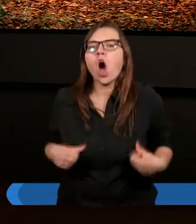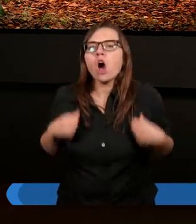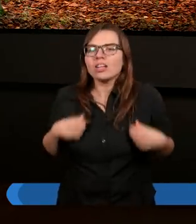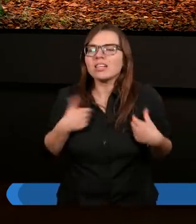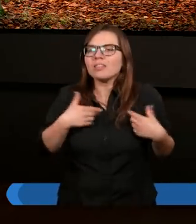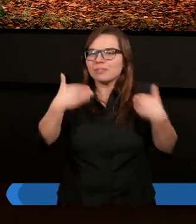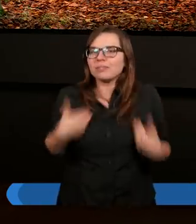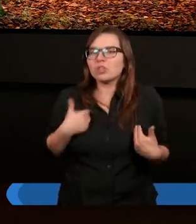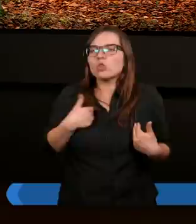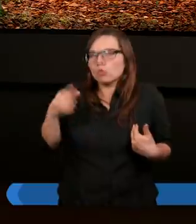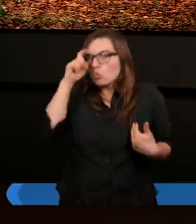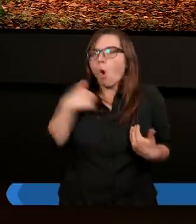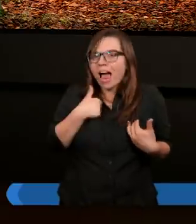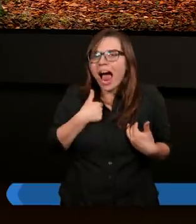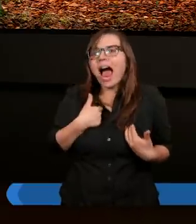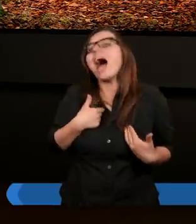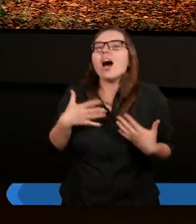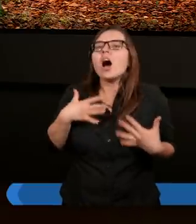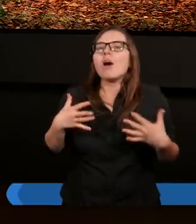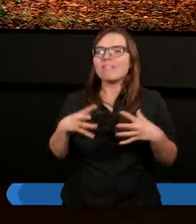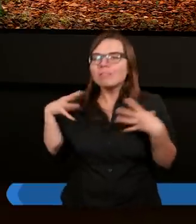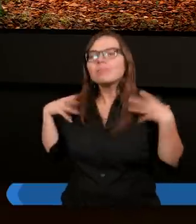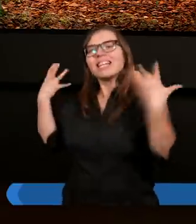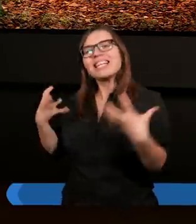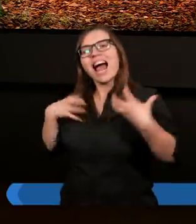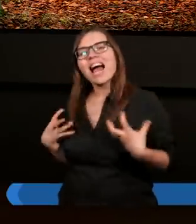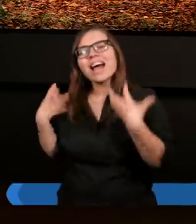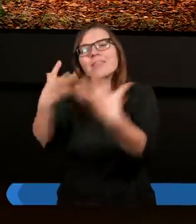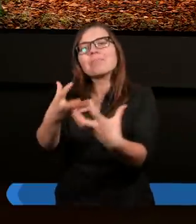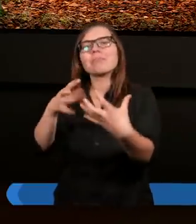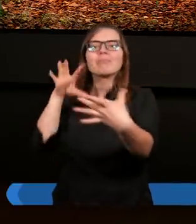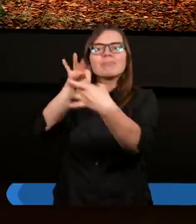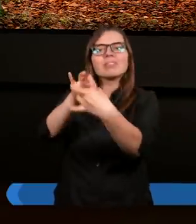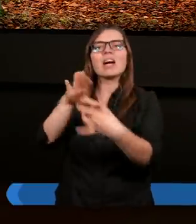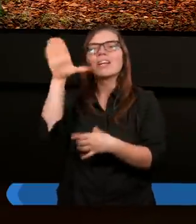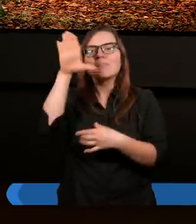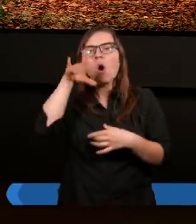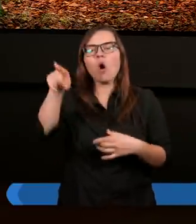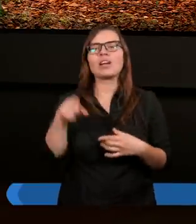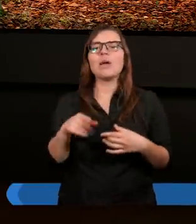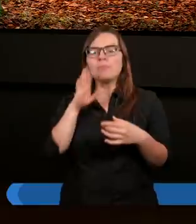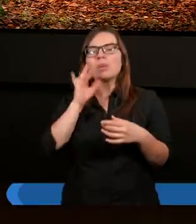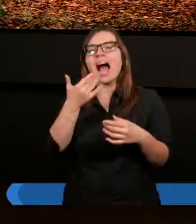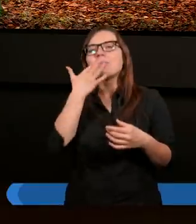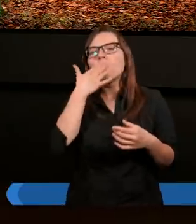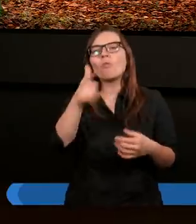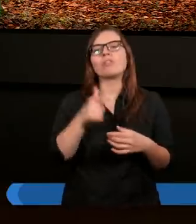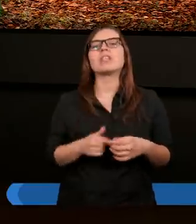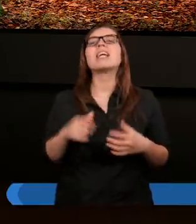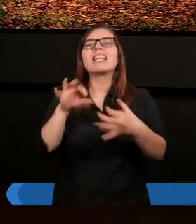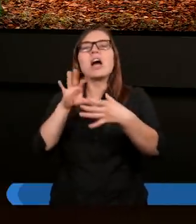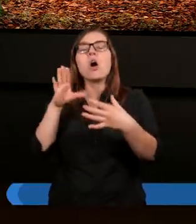człowiek wejdzie z nim w relację, bo grzech, jak wspomniałeś na początku, Waldemar, to jest